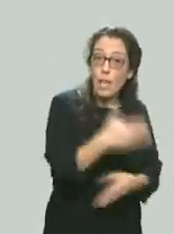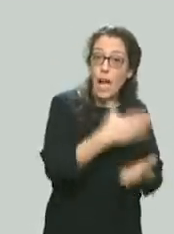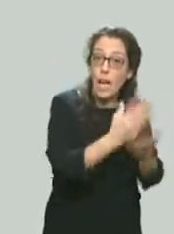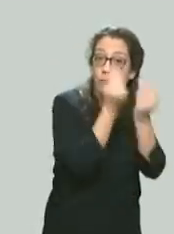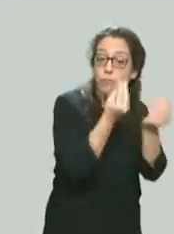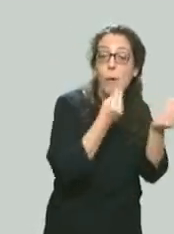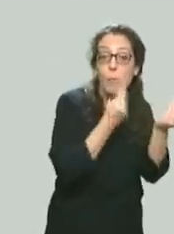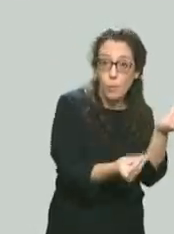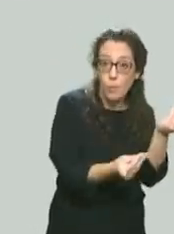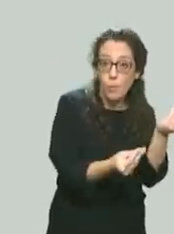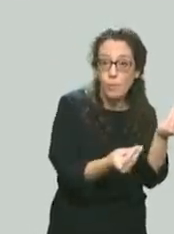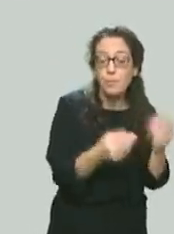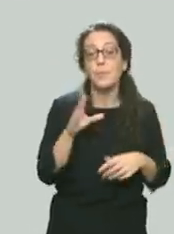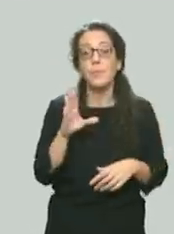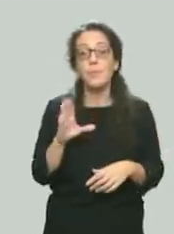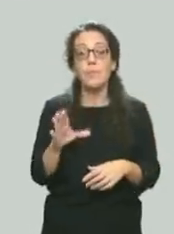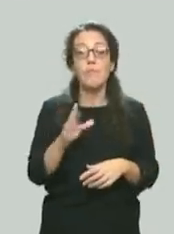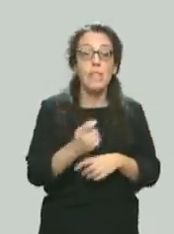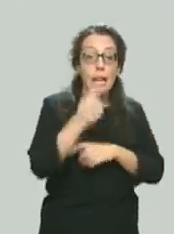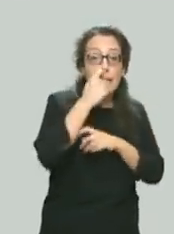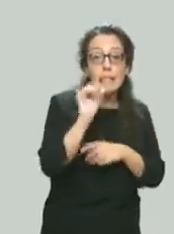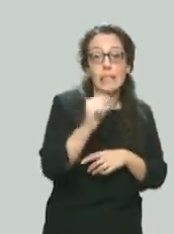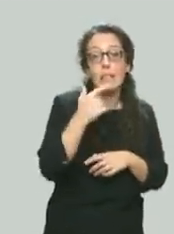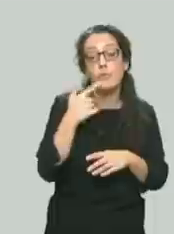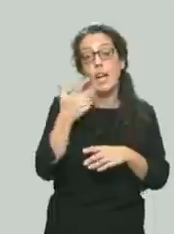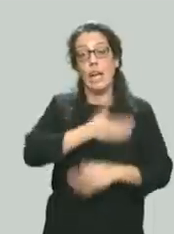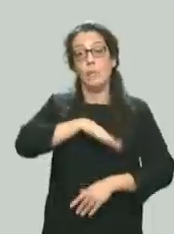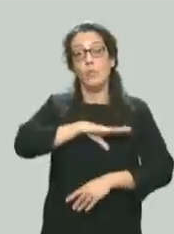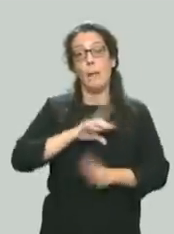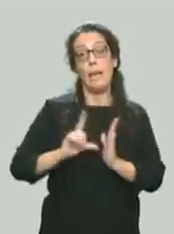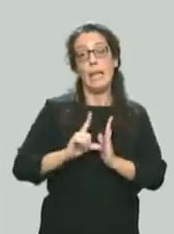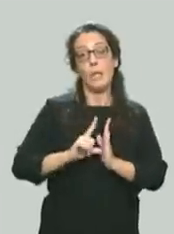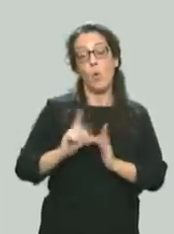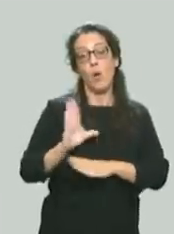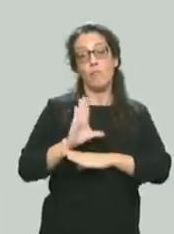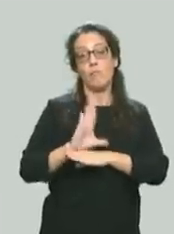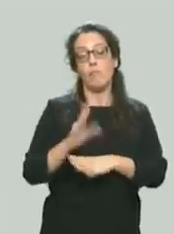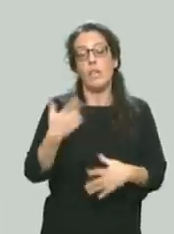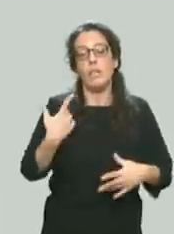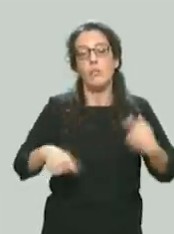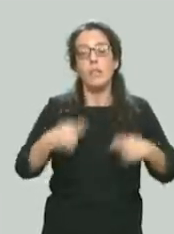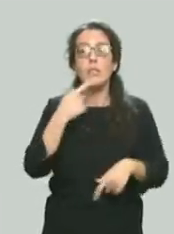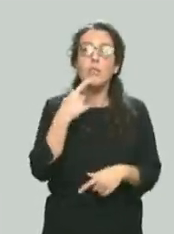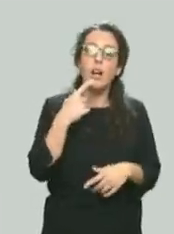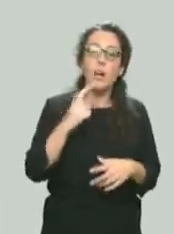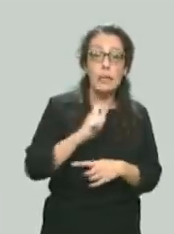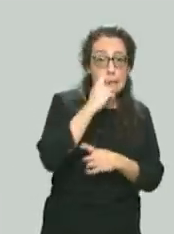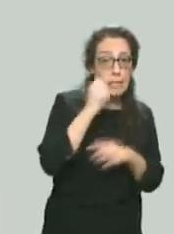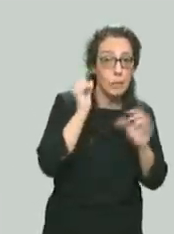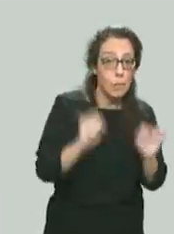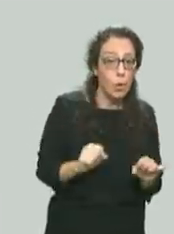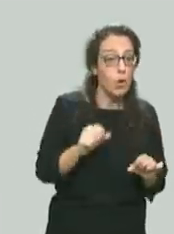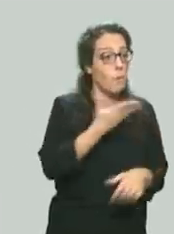Ces tests pourront être réalisés par les responsables légaux. C'est une mesure de souplesse,'est-à-dire que le test peut être réalisé soit par les